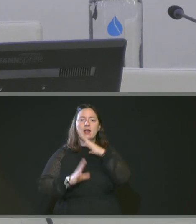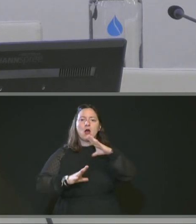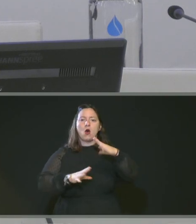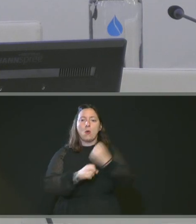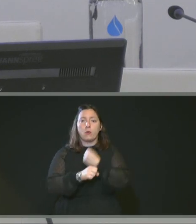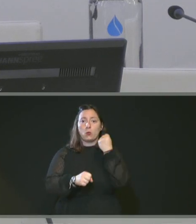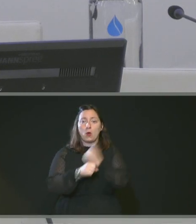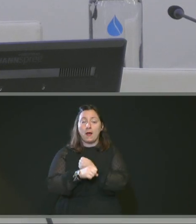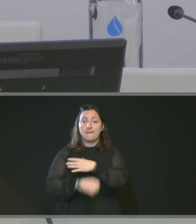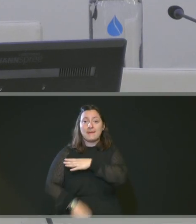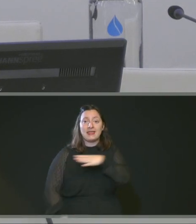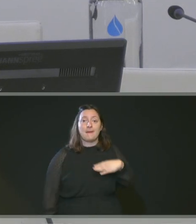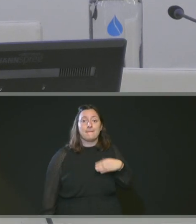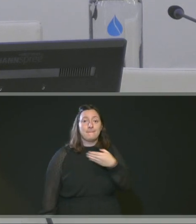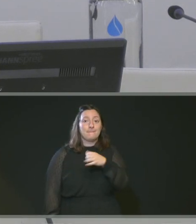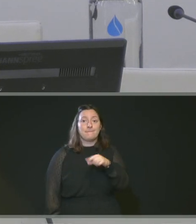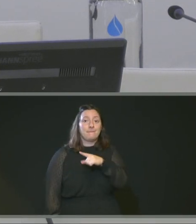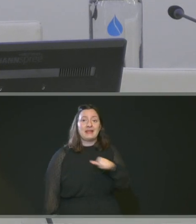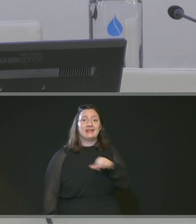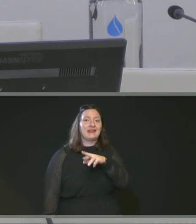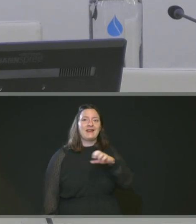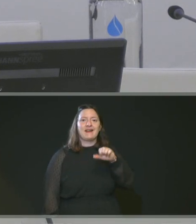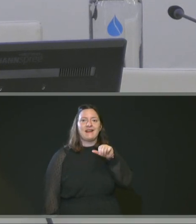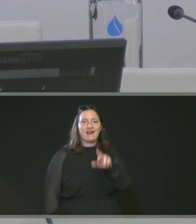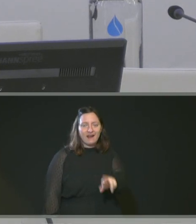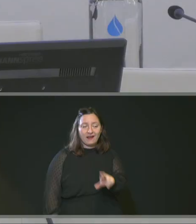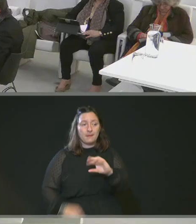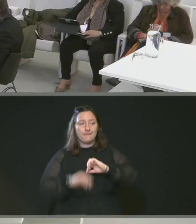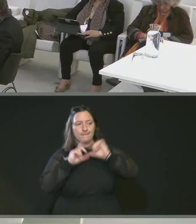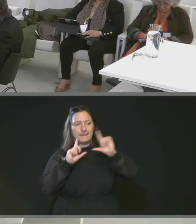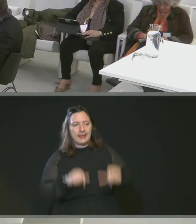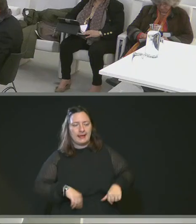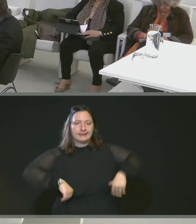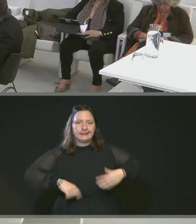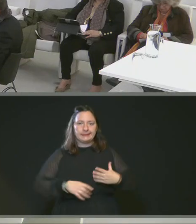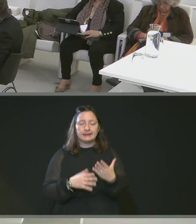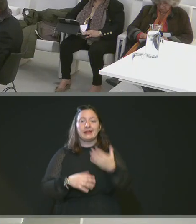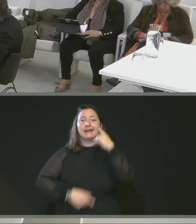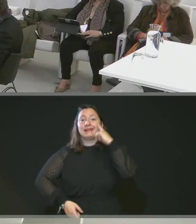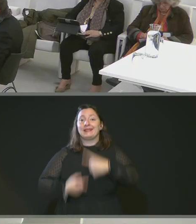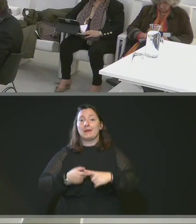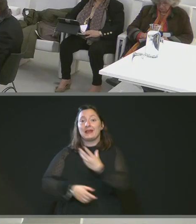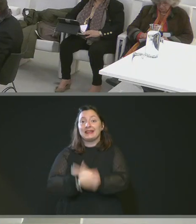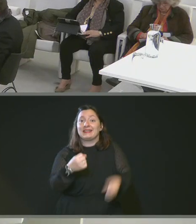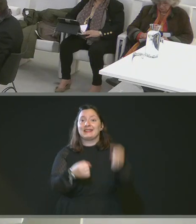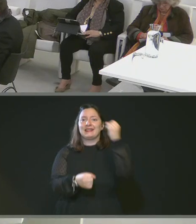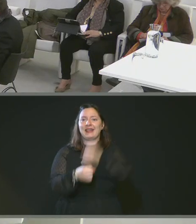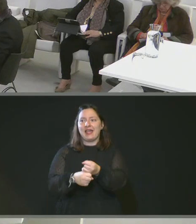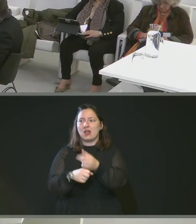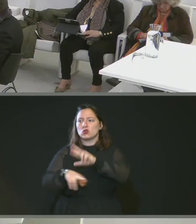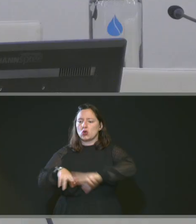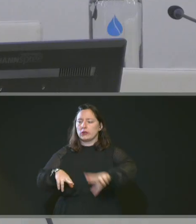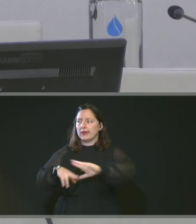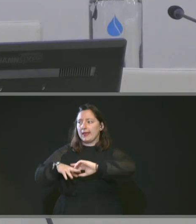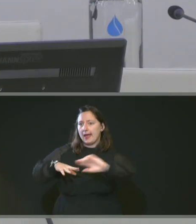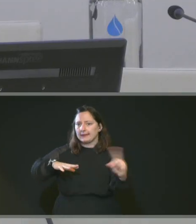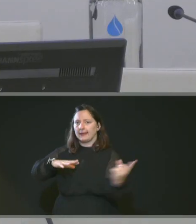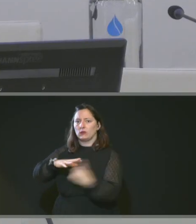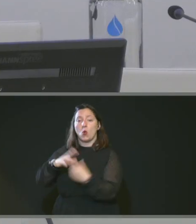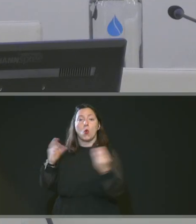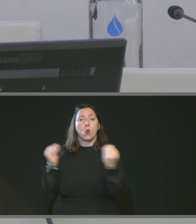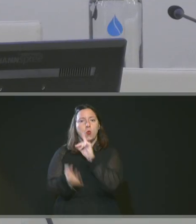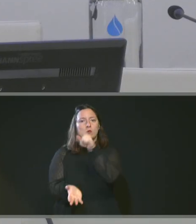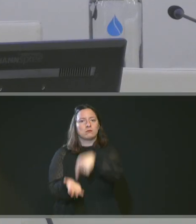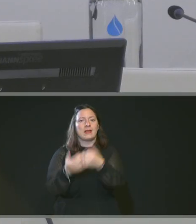aurait dû le présenter, mais elle n'est pas là. C'est l'aide à la création d'un atelier chantier d'insertion sur la commune d'Elleboeuf sur la